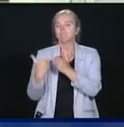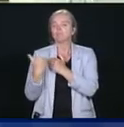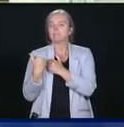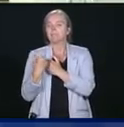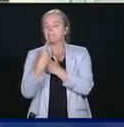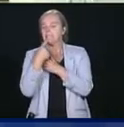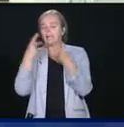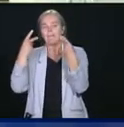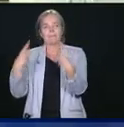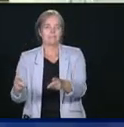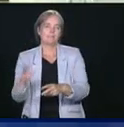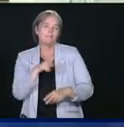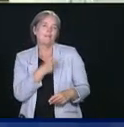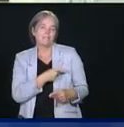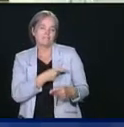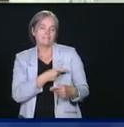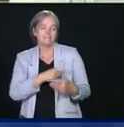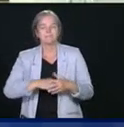avec les provinces à travers le pays.